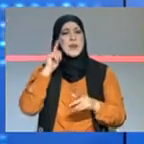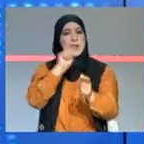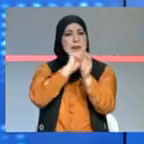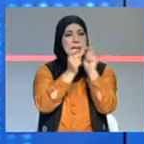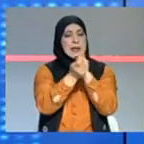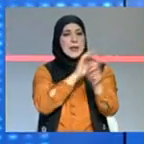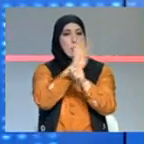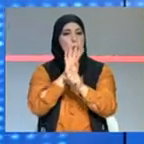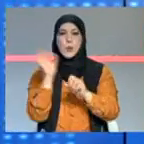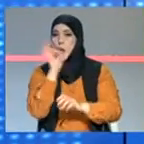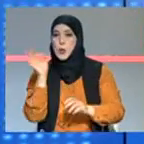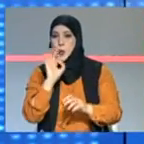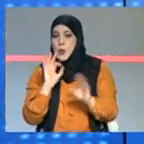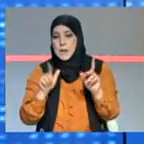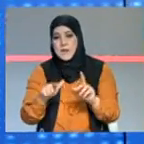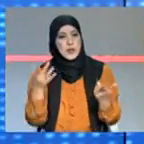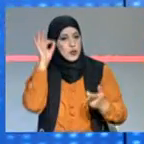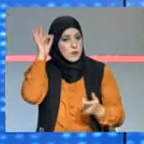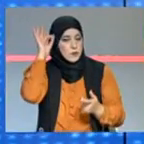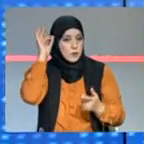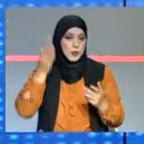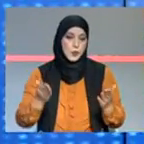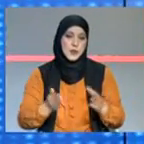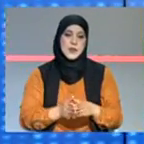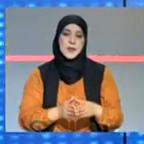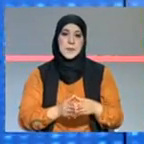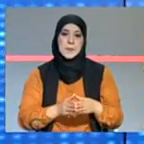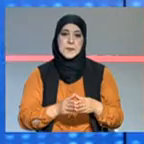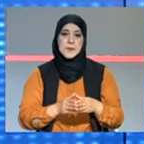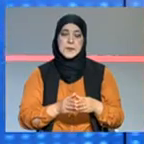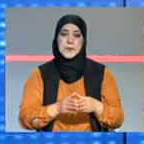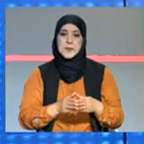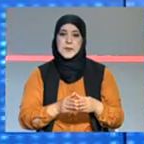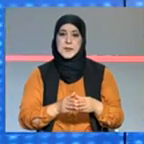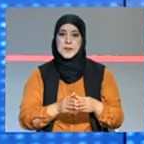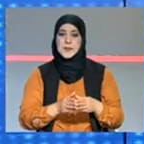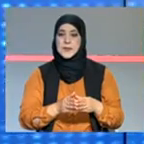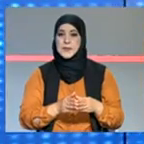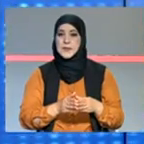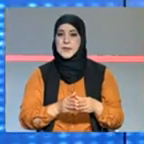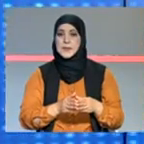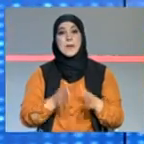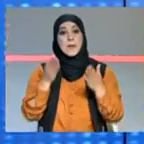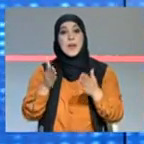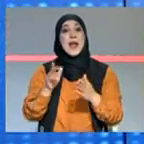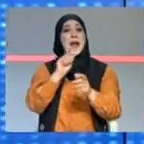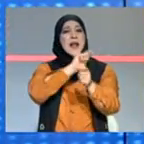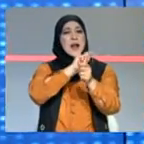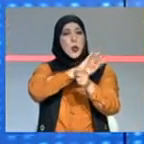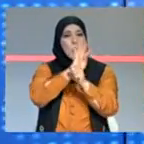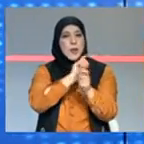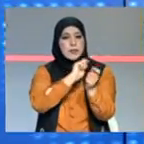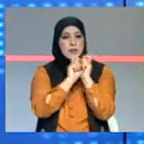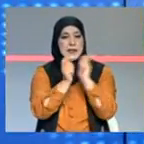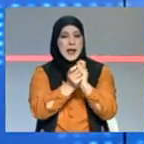خاصة الموتاسيون هذوم التغييرات اللي هي معناها اللي مكنت باش نتلقى السلالة جديدة لكن